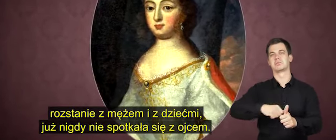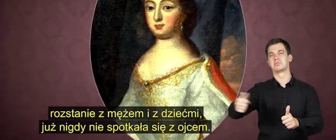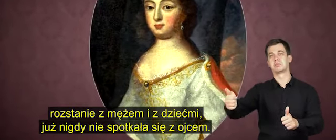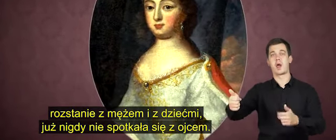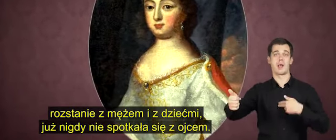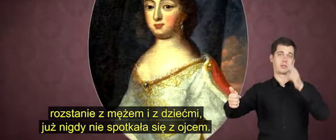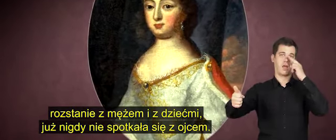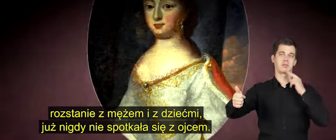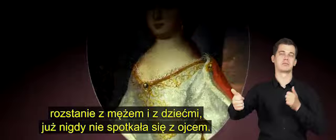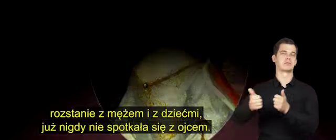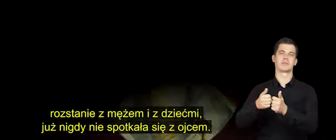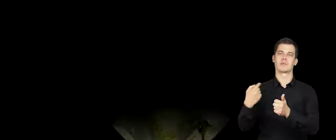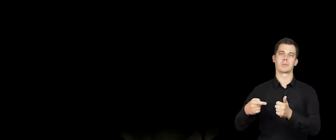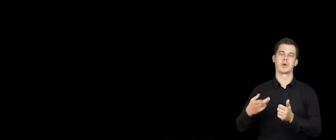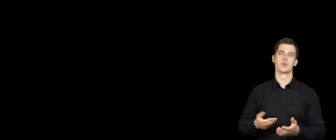nie spotkała się z ojcem.